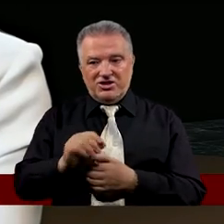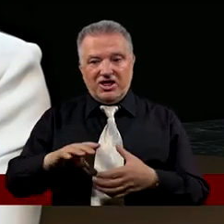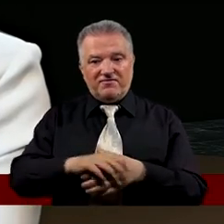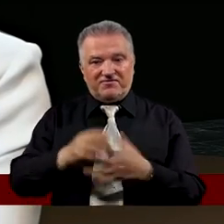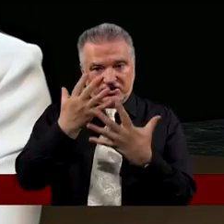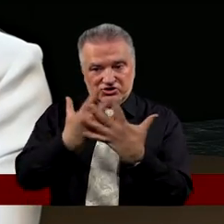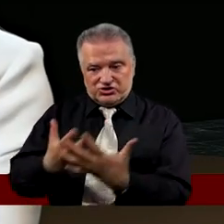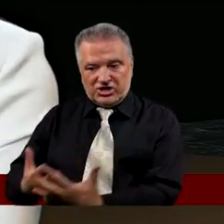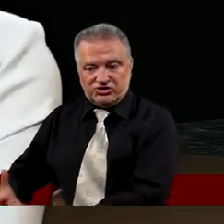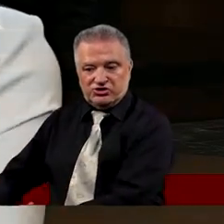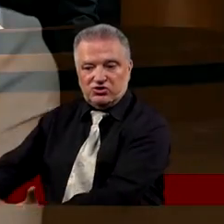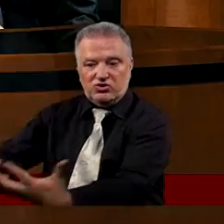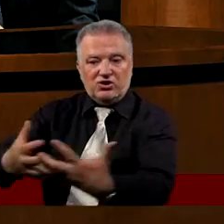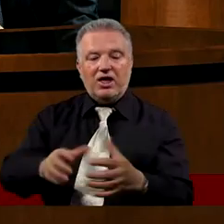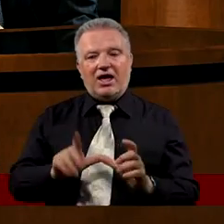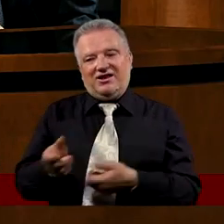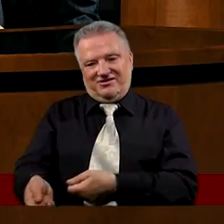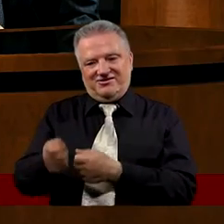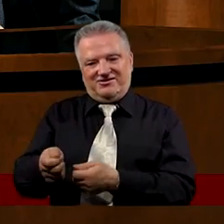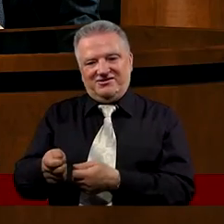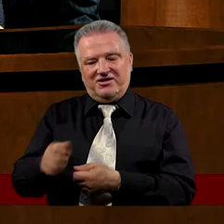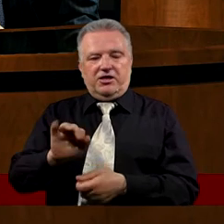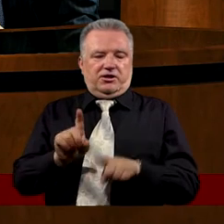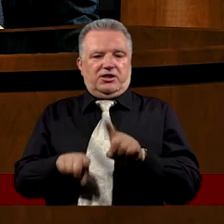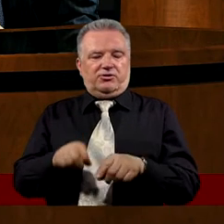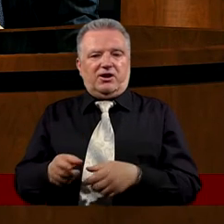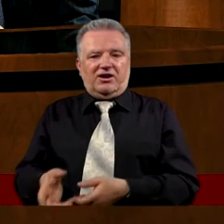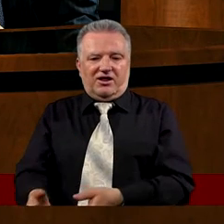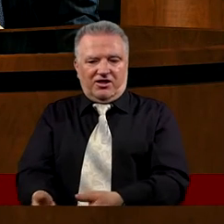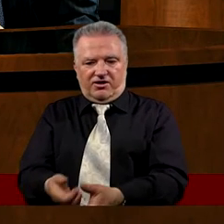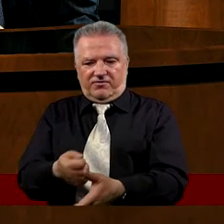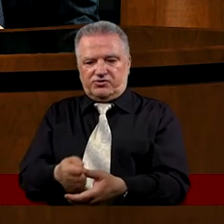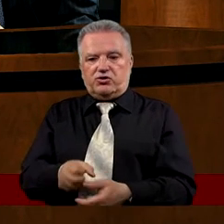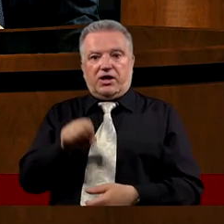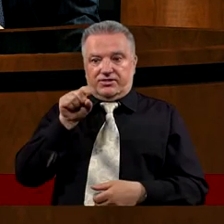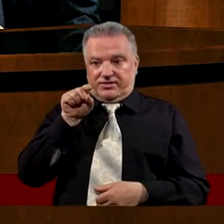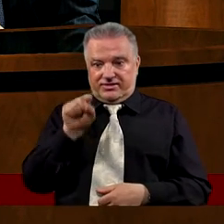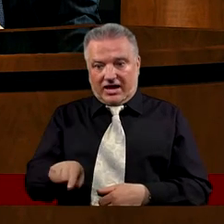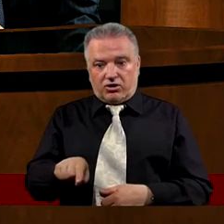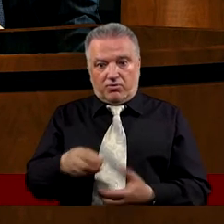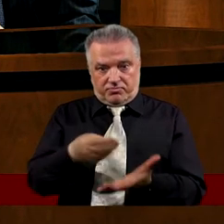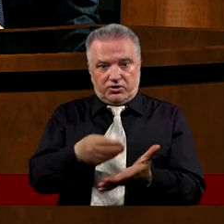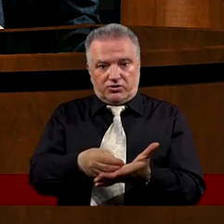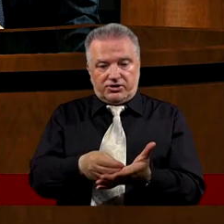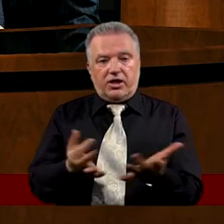wędkę Łapie rybkę I w nadnaturalny sposób Wyjmuje akurat taką kwotę